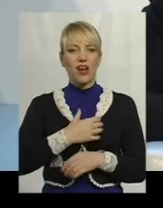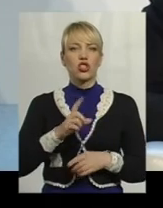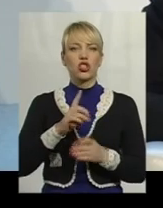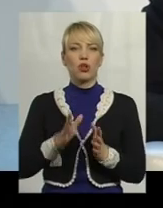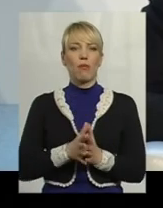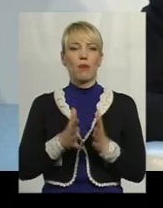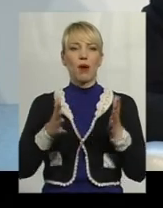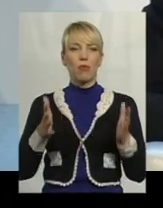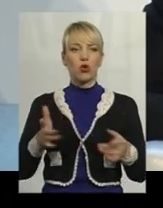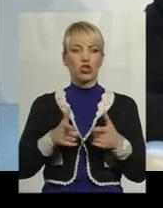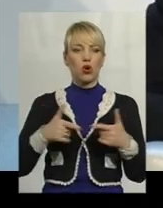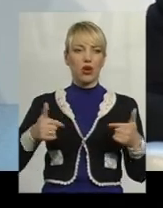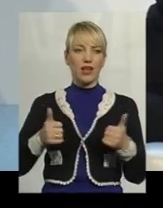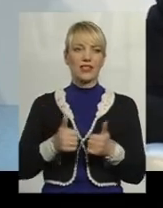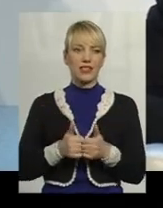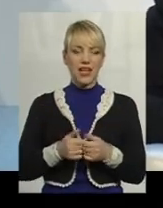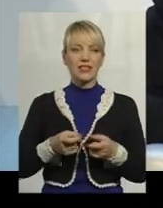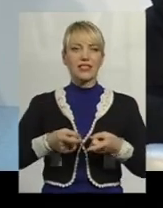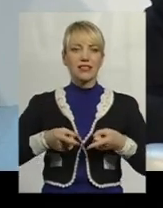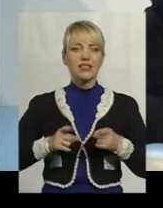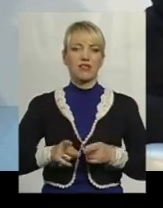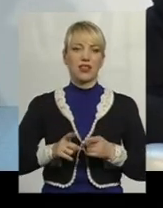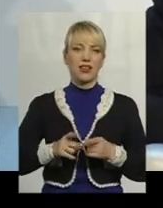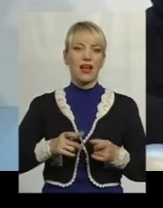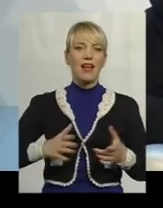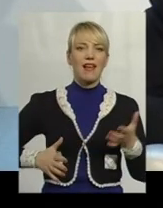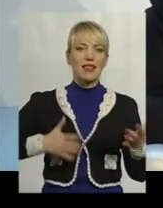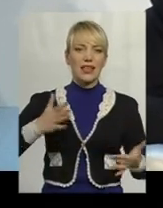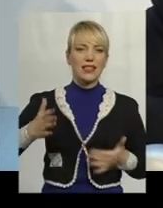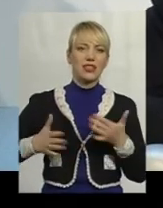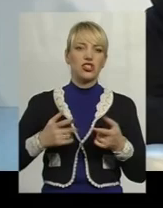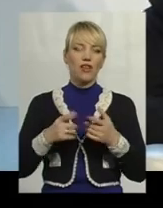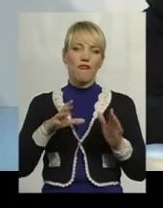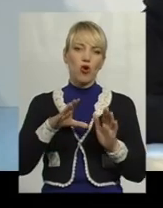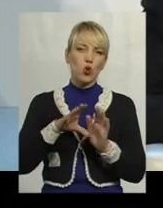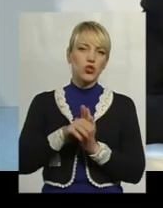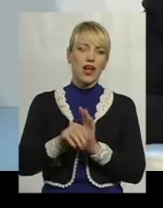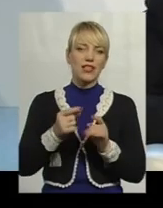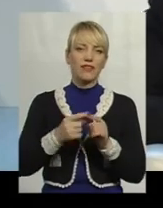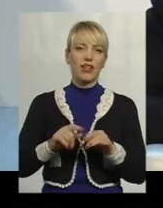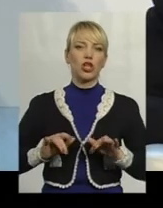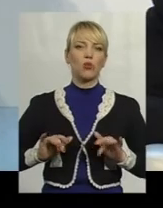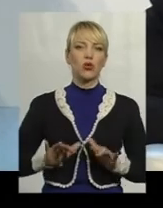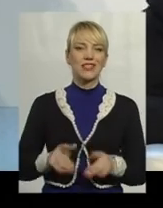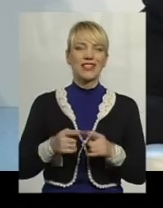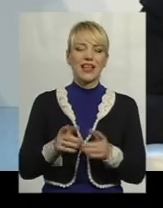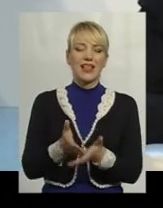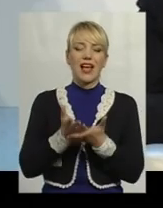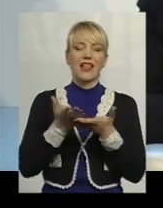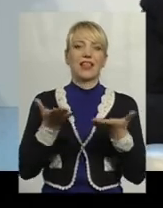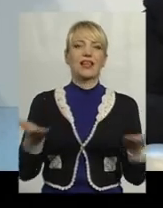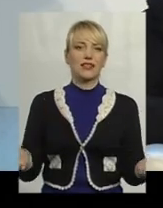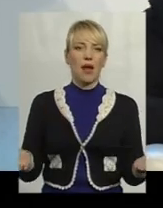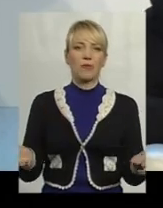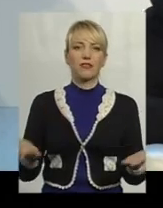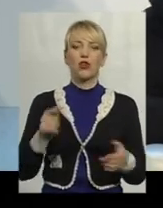організів дійсно включалися в цей процес. Це відкритая платформа, тут